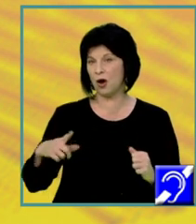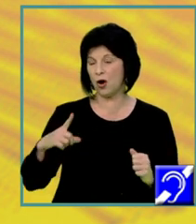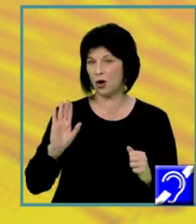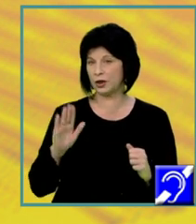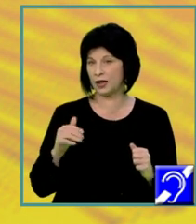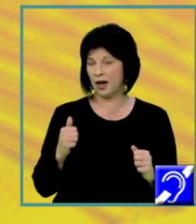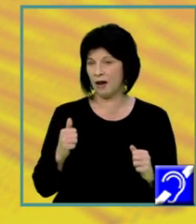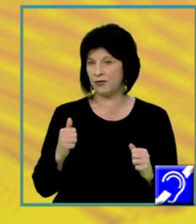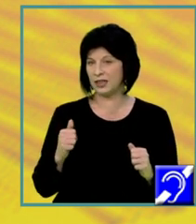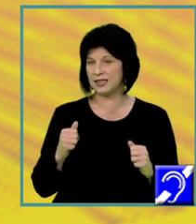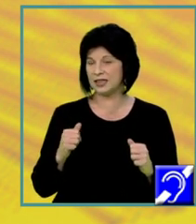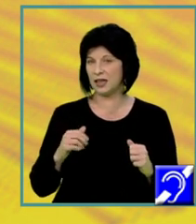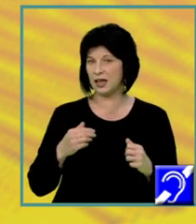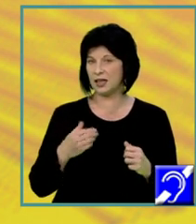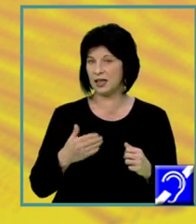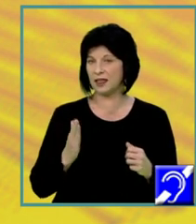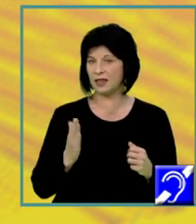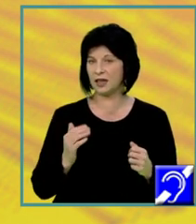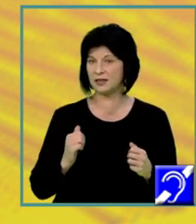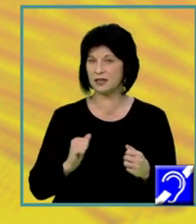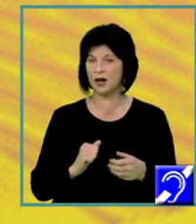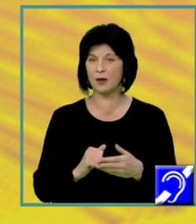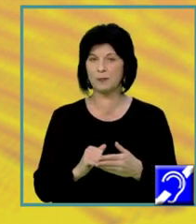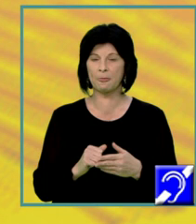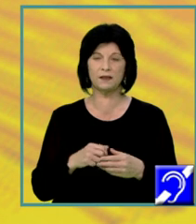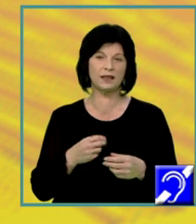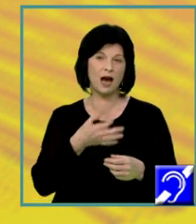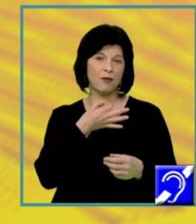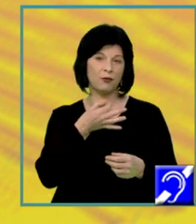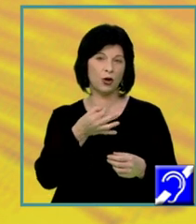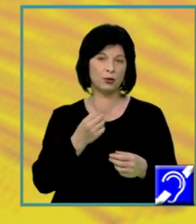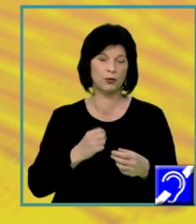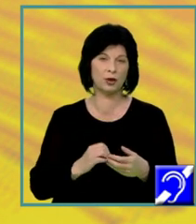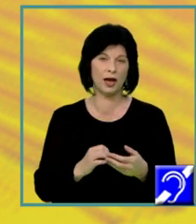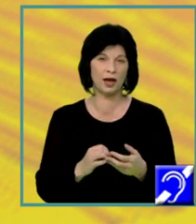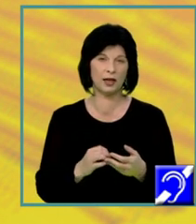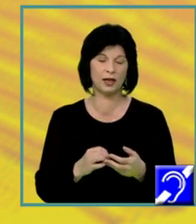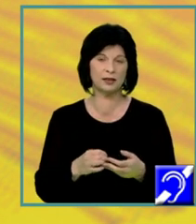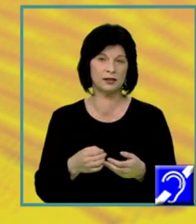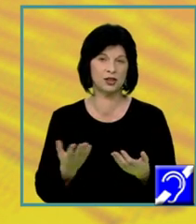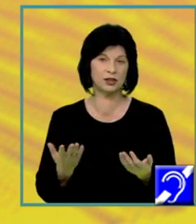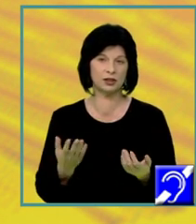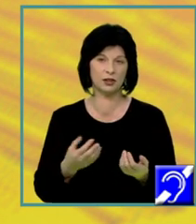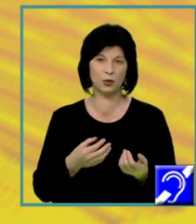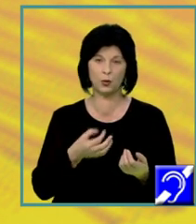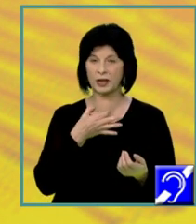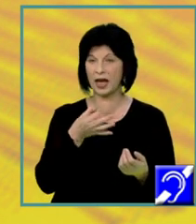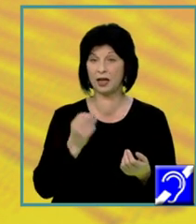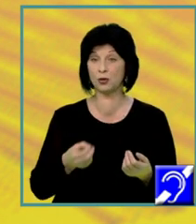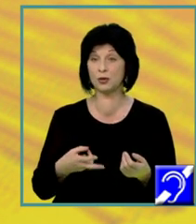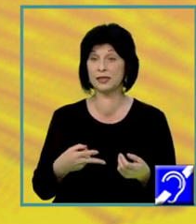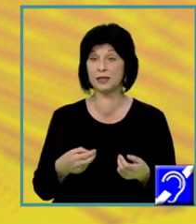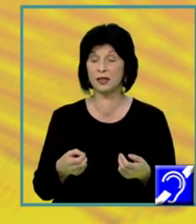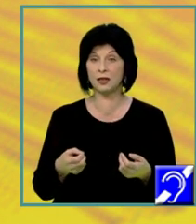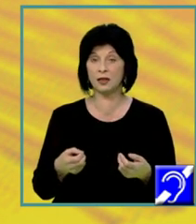da un citat și treceți la argumentul următor. Dragi elevi, nu uitați, în cerință, spune foarte clar, este